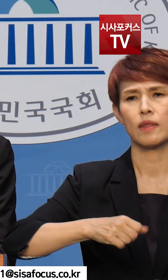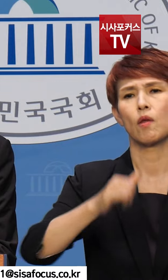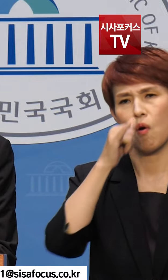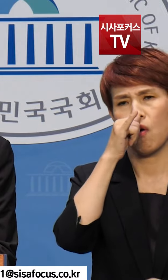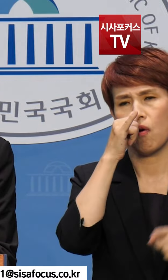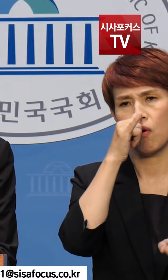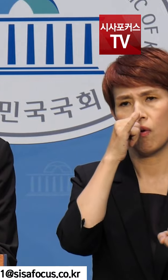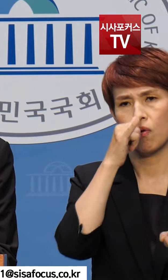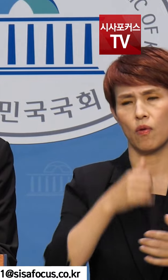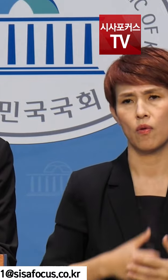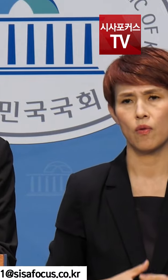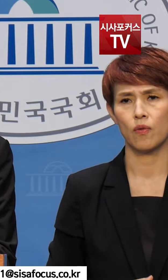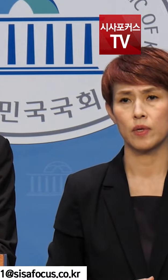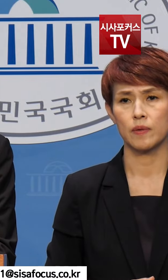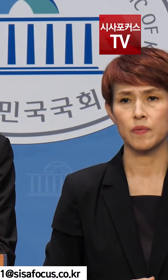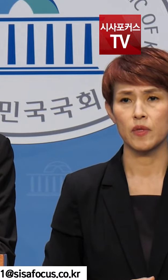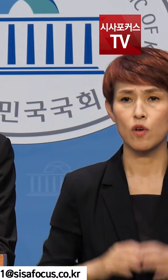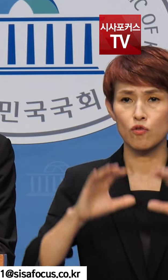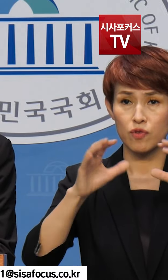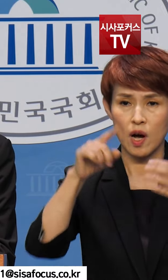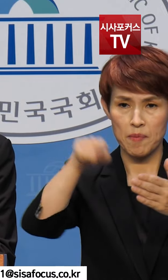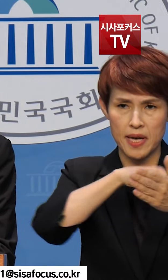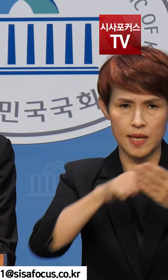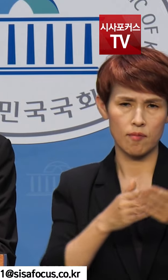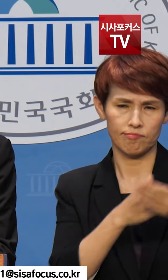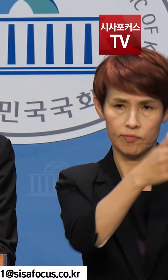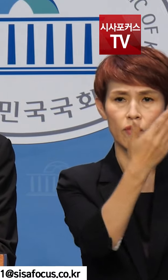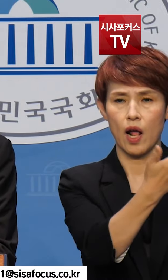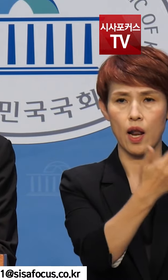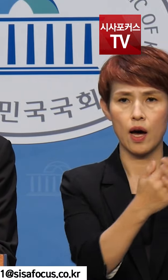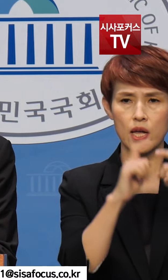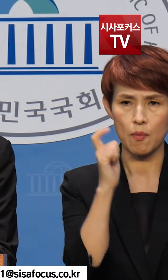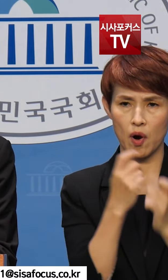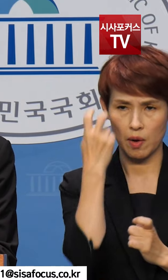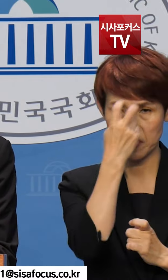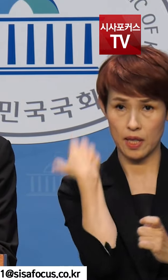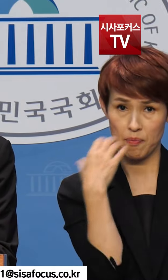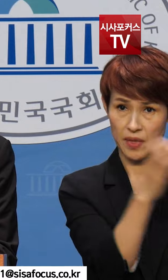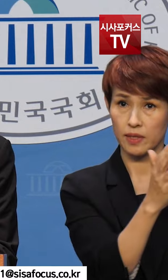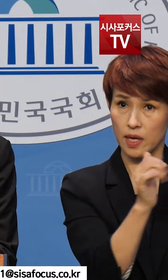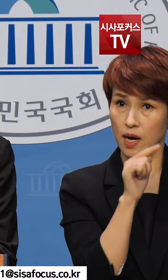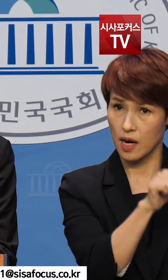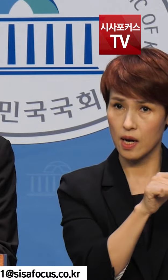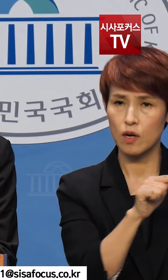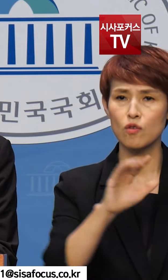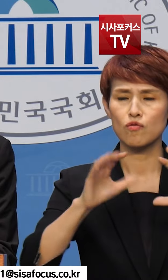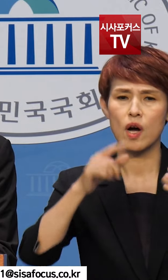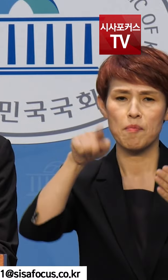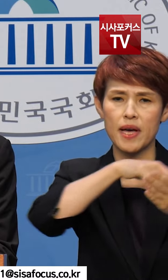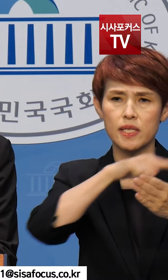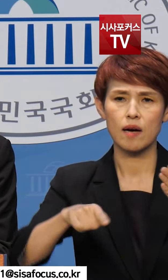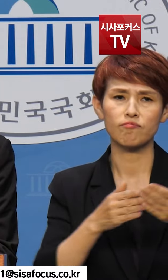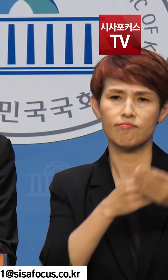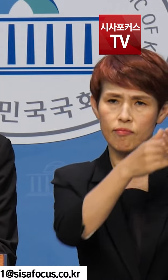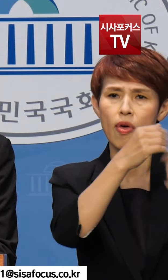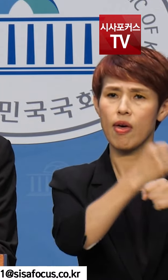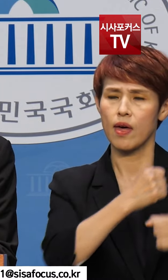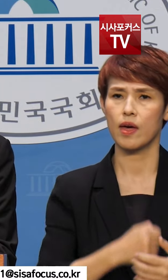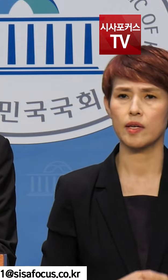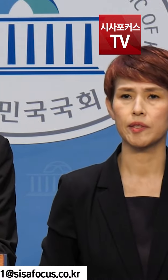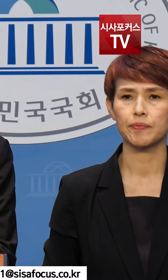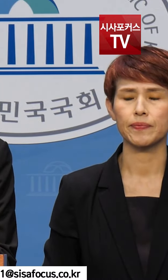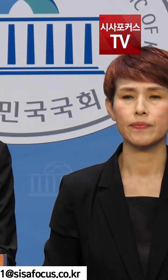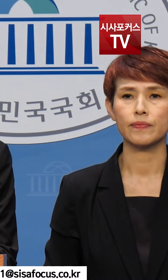상실한 위법한 감사임으로 국가배상을 청구하고 개별감사담당관에 관해서도 국가배상을 청구하는 것을 검토하겠습니다.